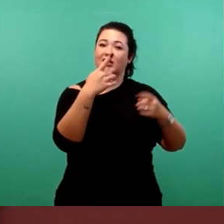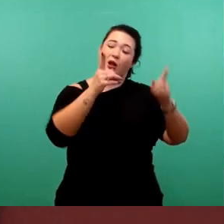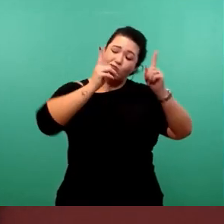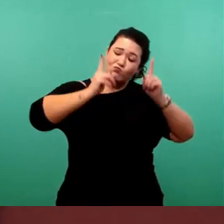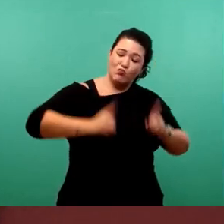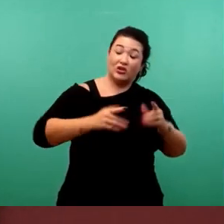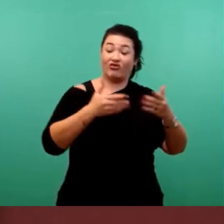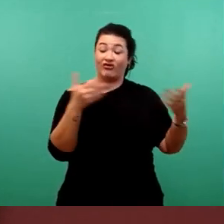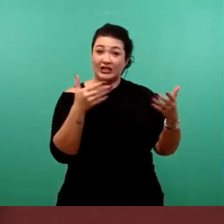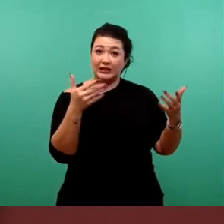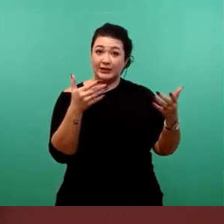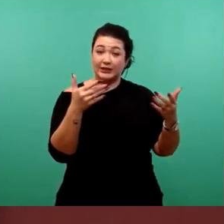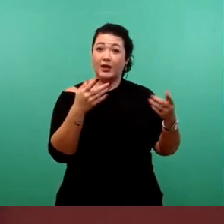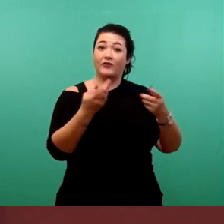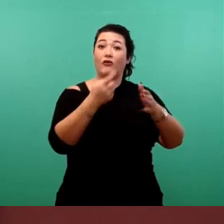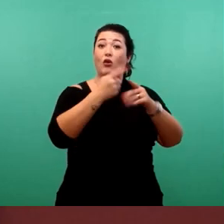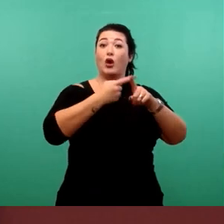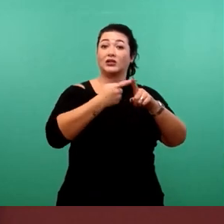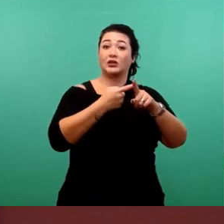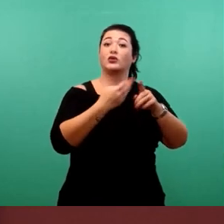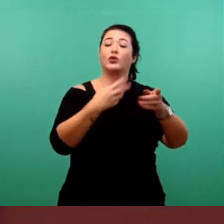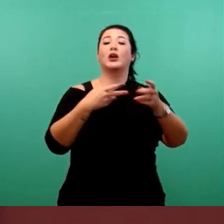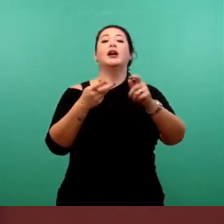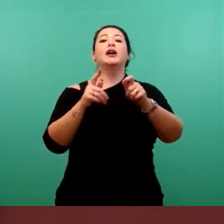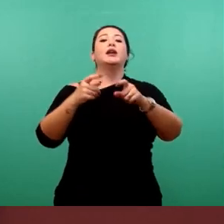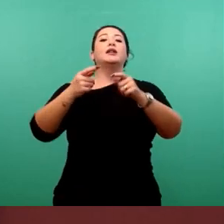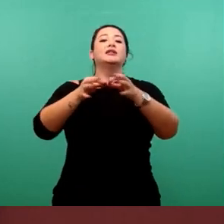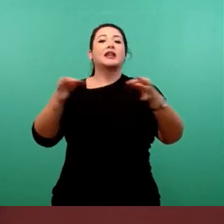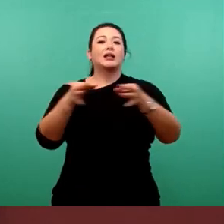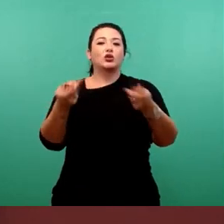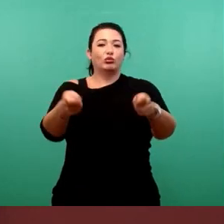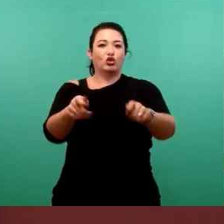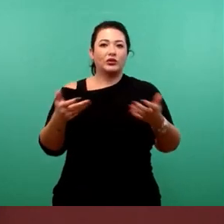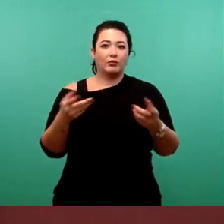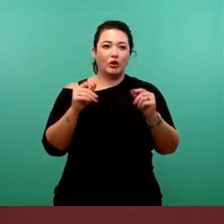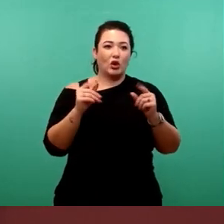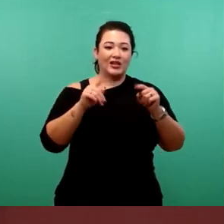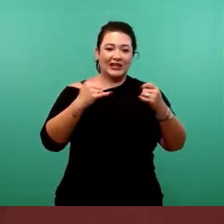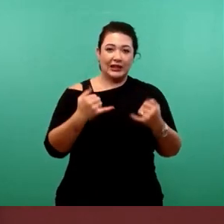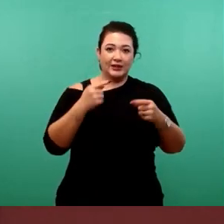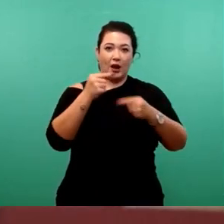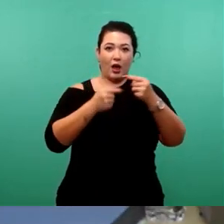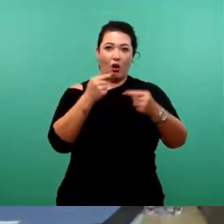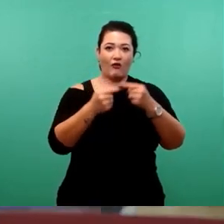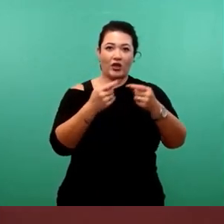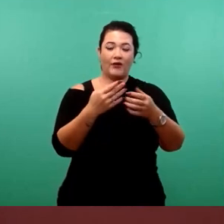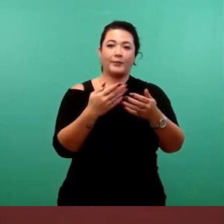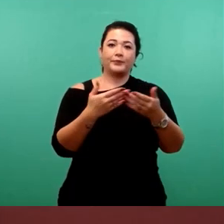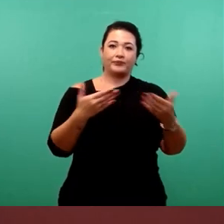für den Satzungsbeschluss. Das heißt, im Rahmen des laufenden Verfahrens zum vorhabenbezogenen Bebauungsplan